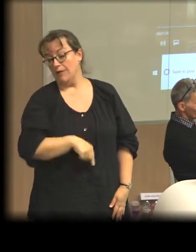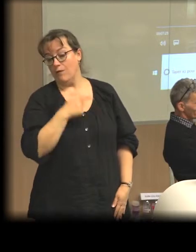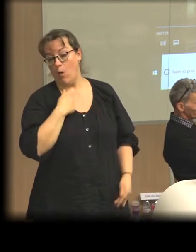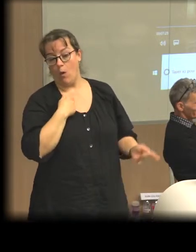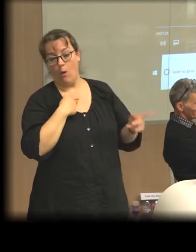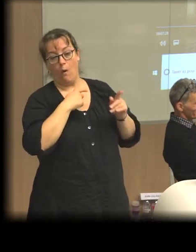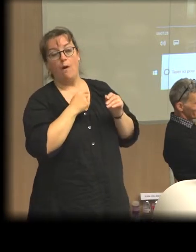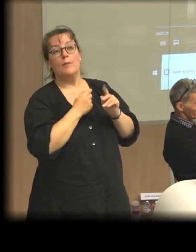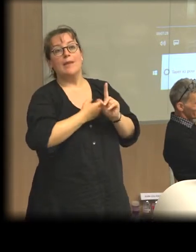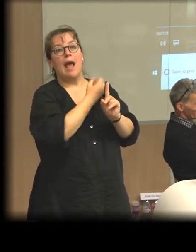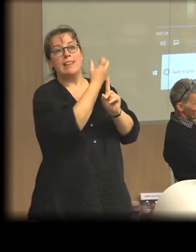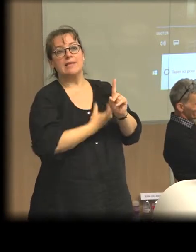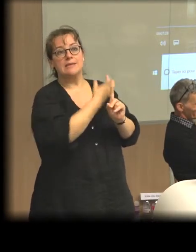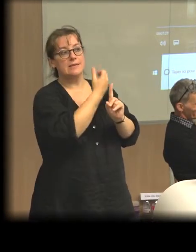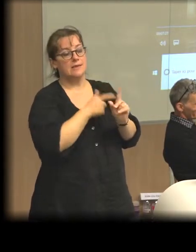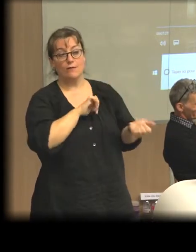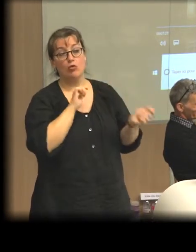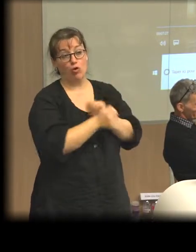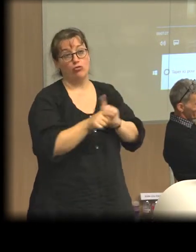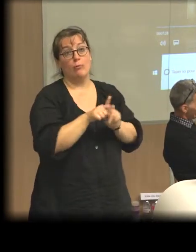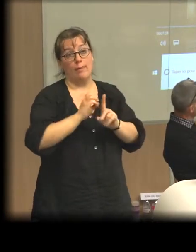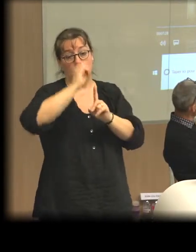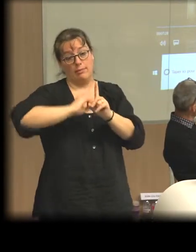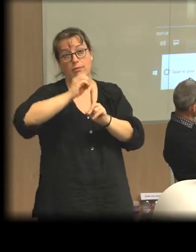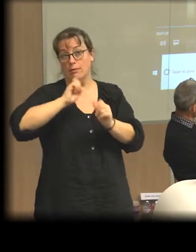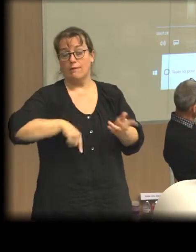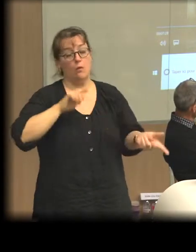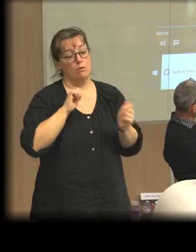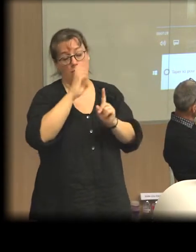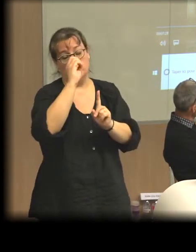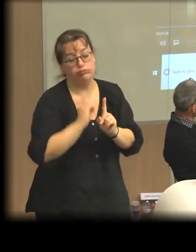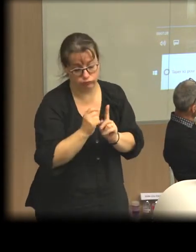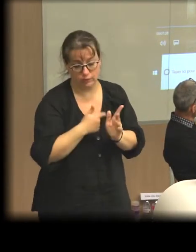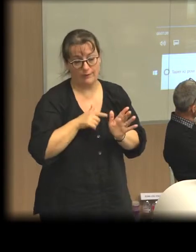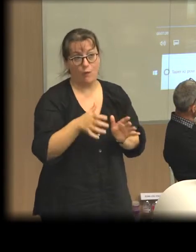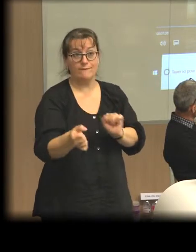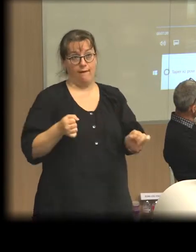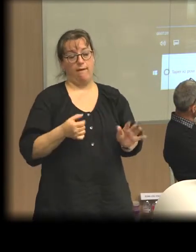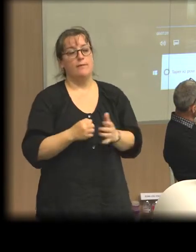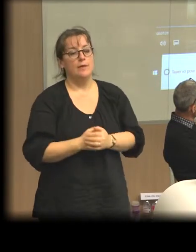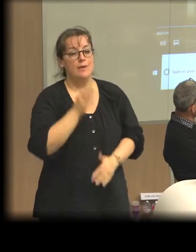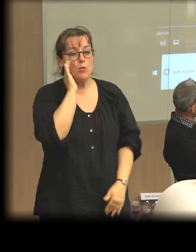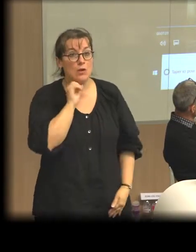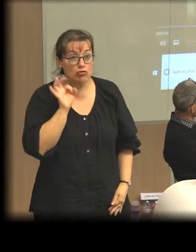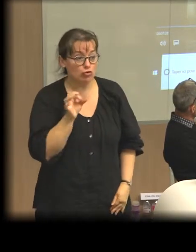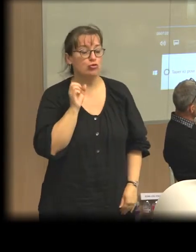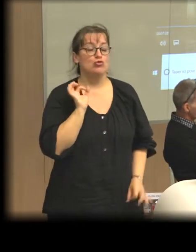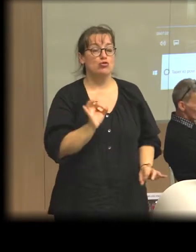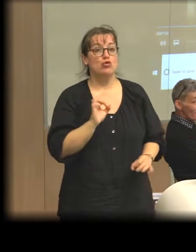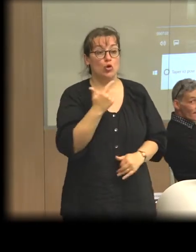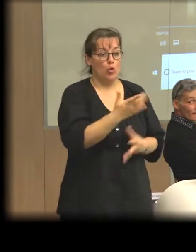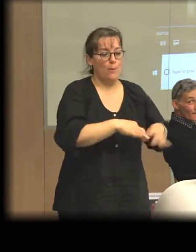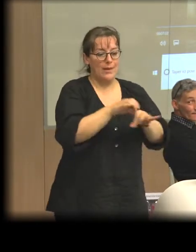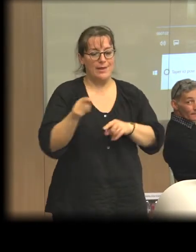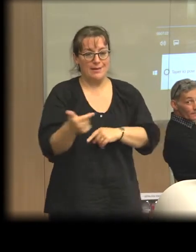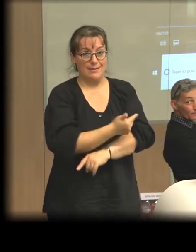changer la manière dont on considère l'économie. Et donc, ce que vont proposer ces deux nouvelles constitutions, c'est d'avoir un